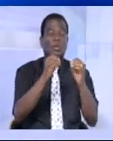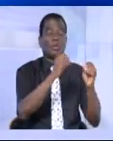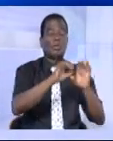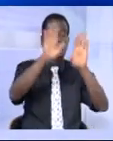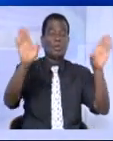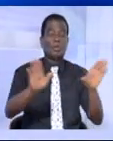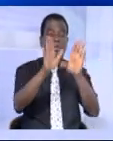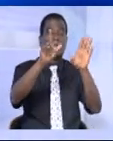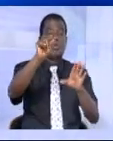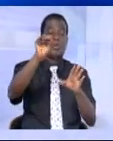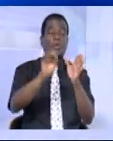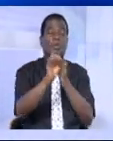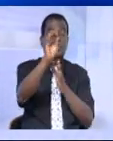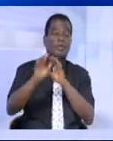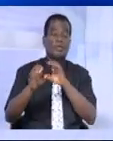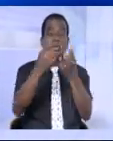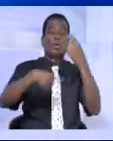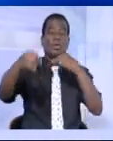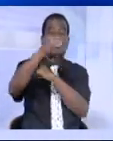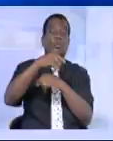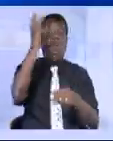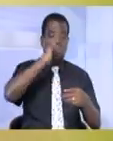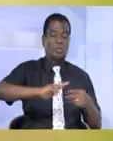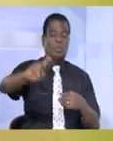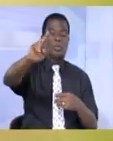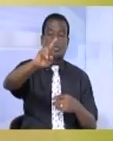une journée d'hommage aux victimes. Le point avec Awa Touré.